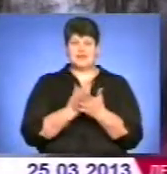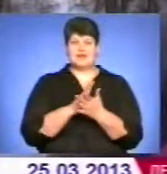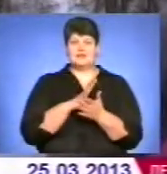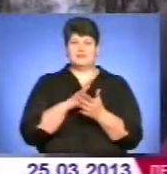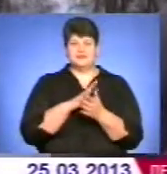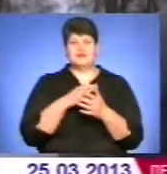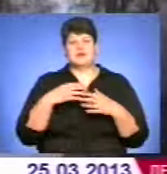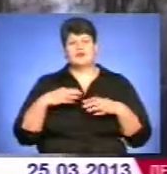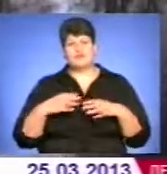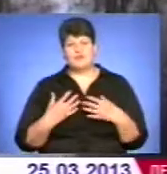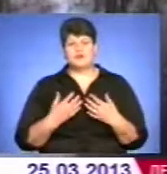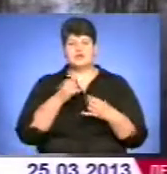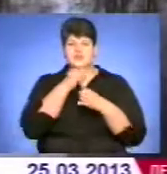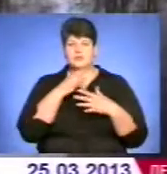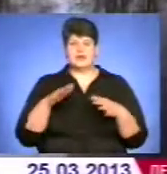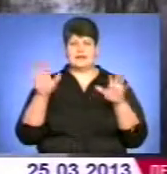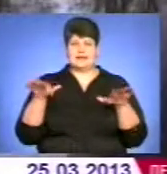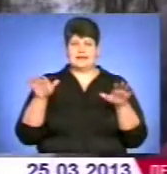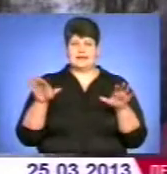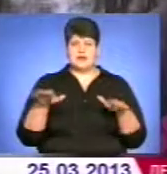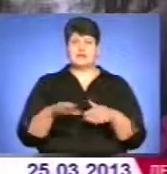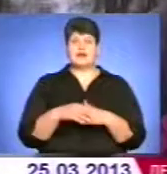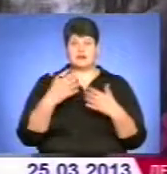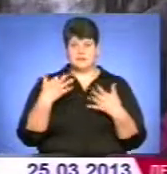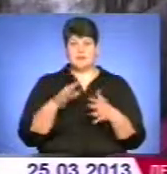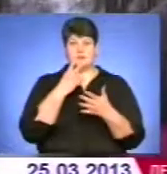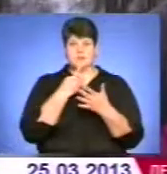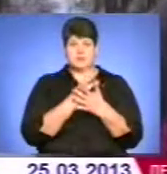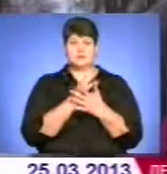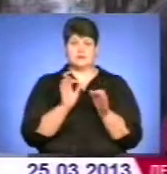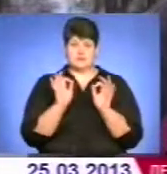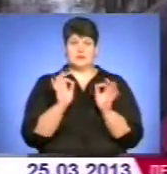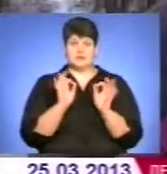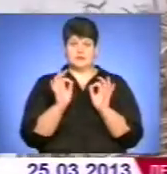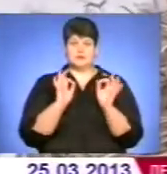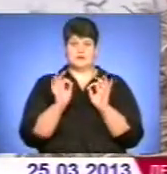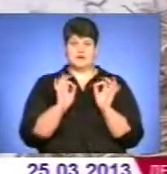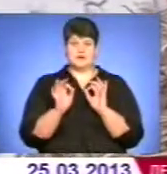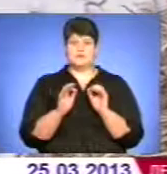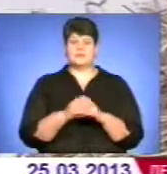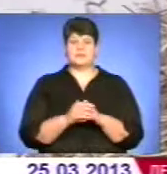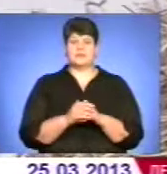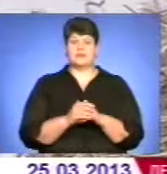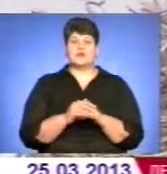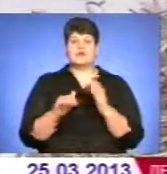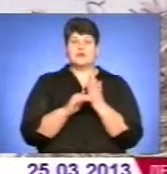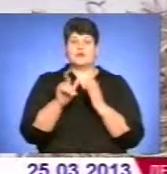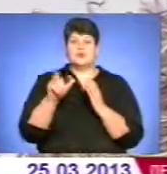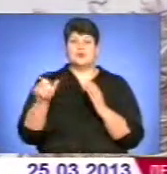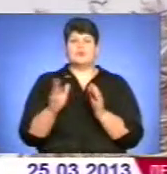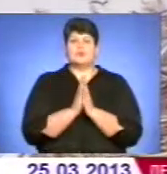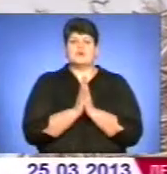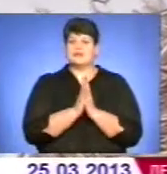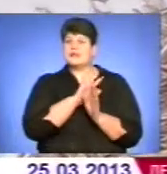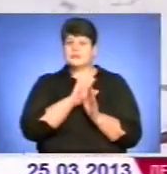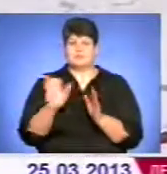такі кволі, що не могли злетіти. Але вже бачу, що всі такі менш-більш нормальні. Волонтери просять жителів краю не бути